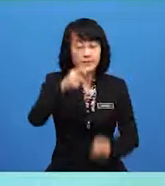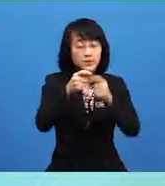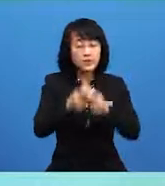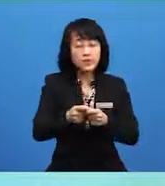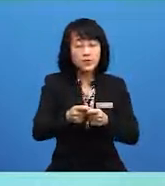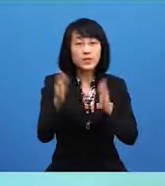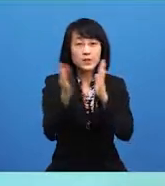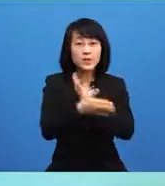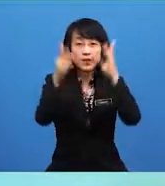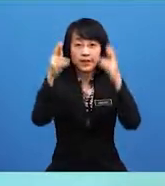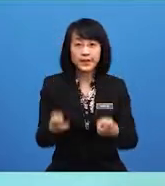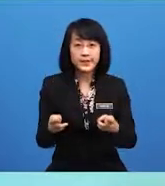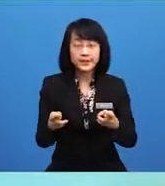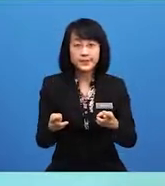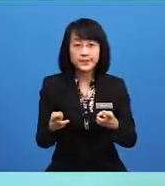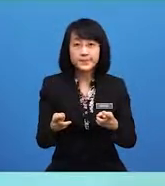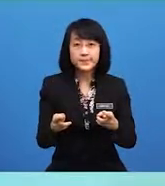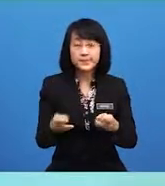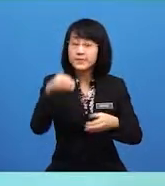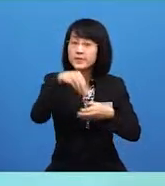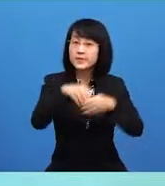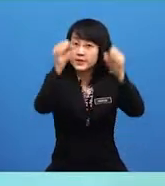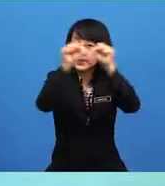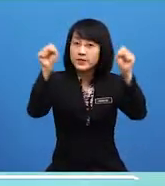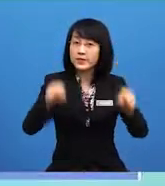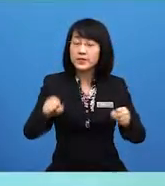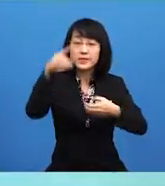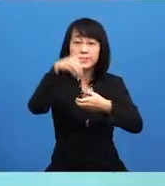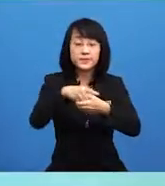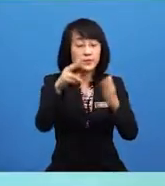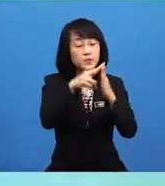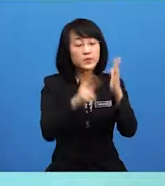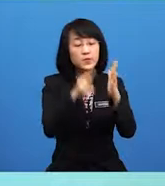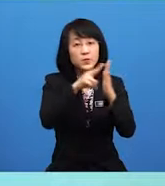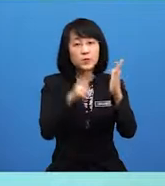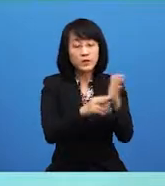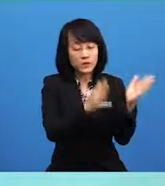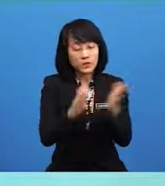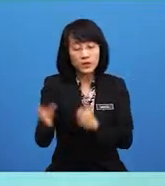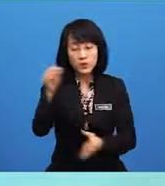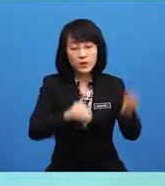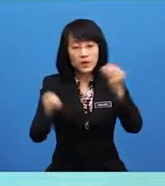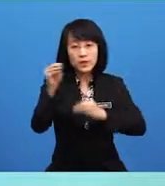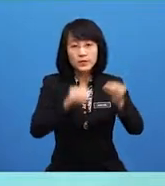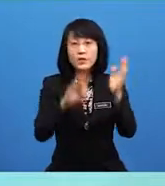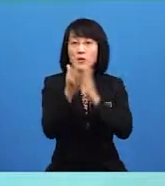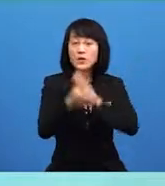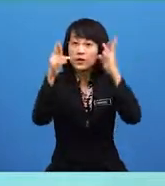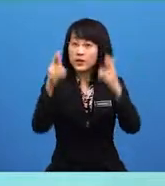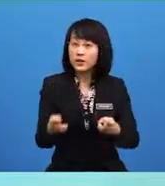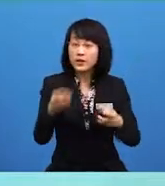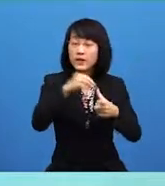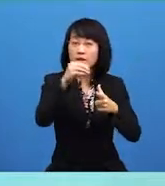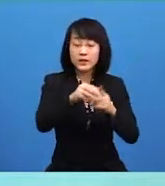rakyat. Dalam sistem demokrasi, undang-undang digubal sama ada oleh rakyat